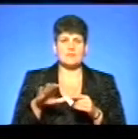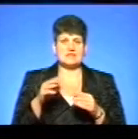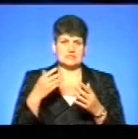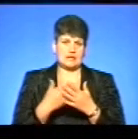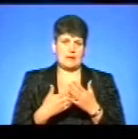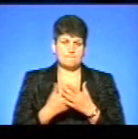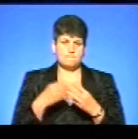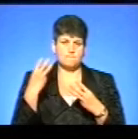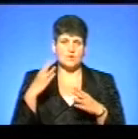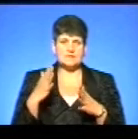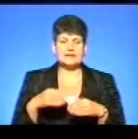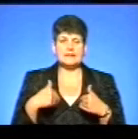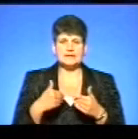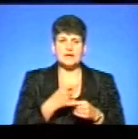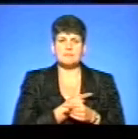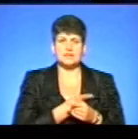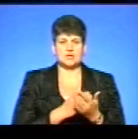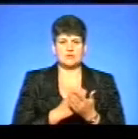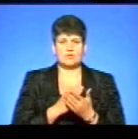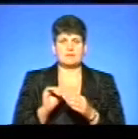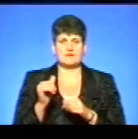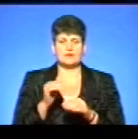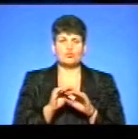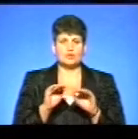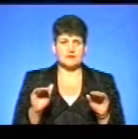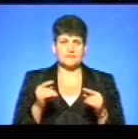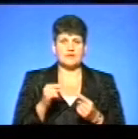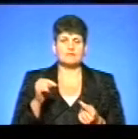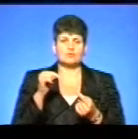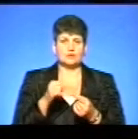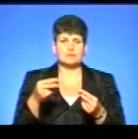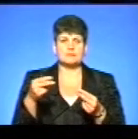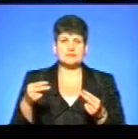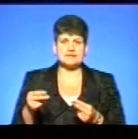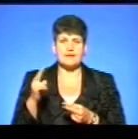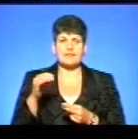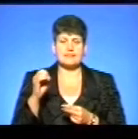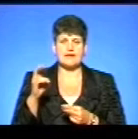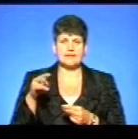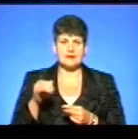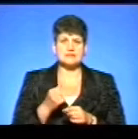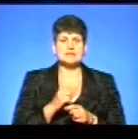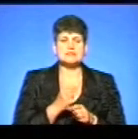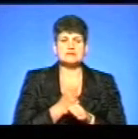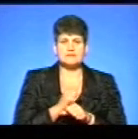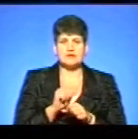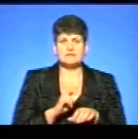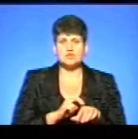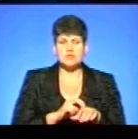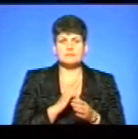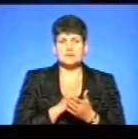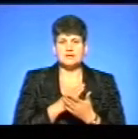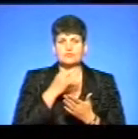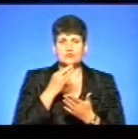надання медичних послуг саме на первинному рівні. Відповідно, підписання декларації зобов'язує лікаря нести відповідальність за здоров'я